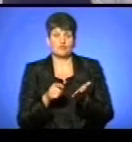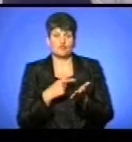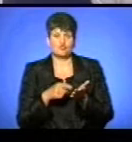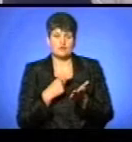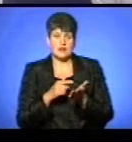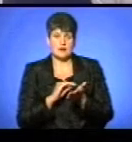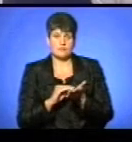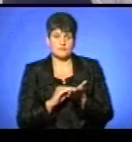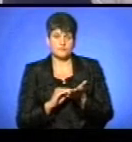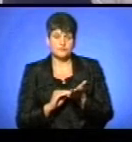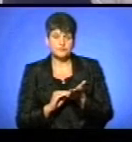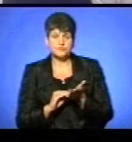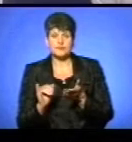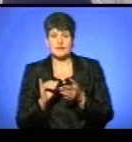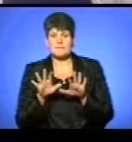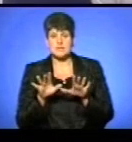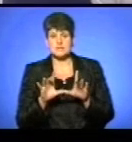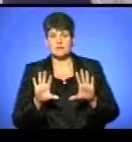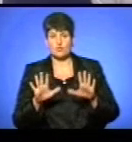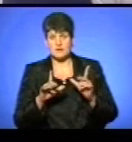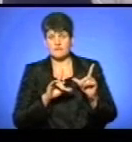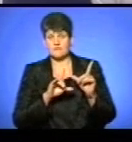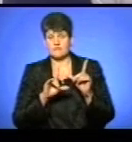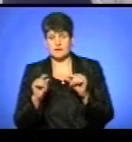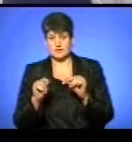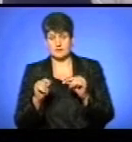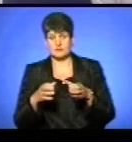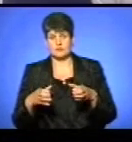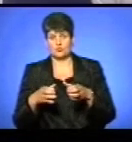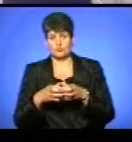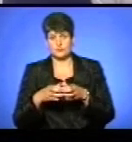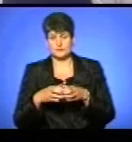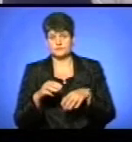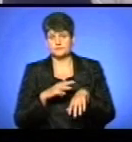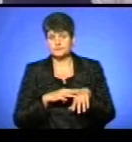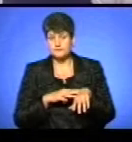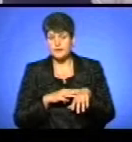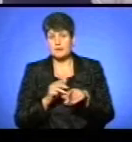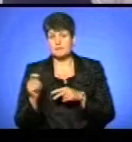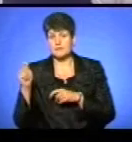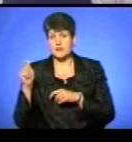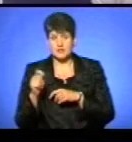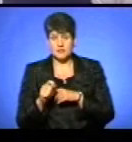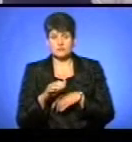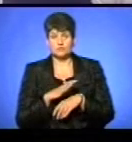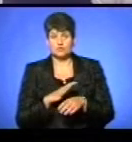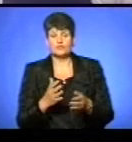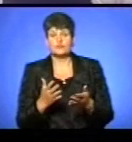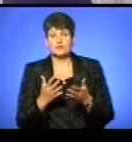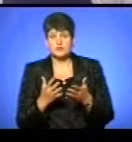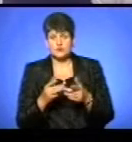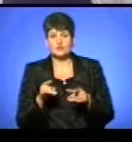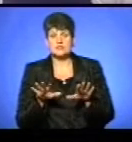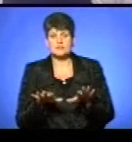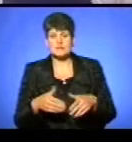повідомлень і на місце події оперативно виїхала слідчо-оперативна група. Прибувши на місце події, слідчими було встановлено, що за